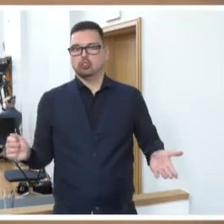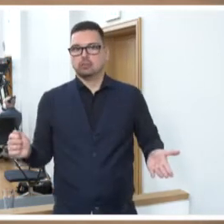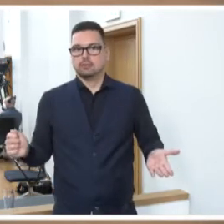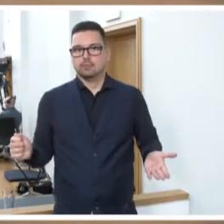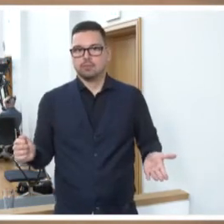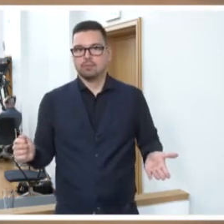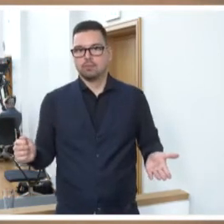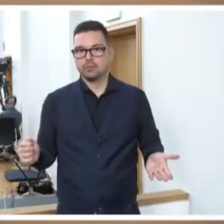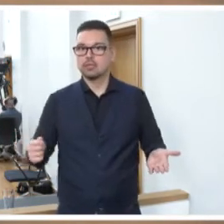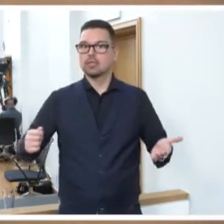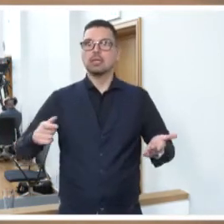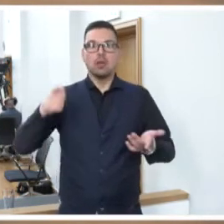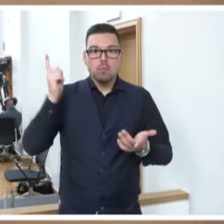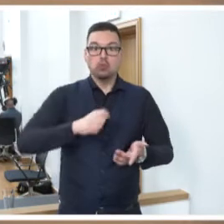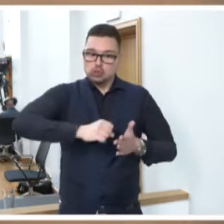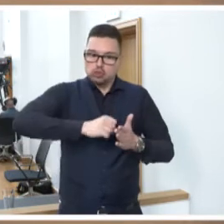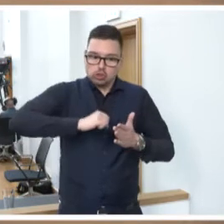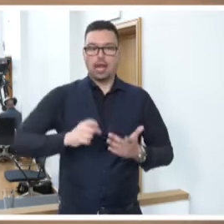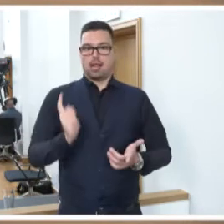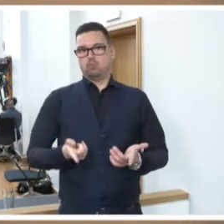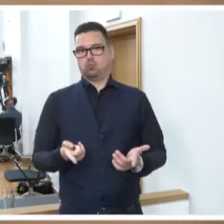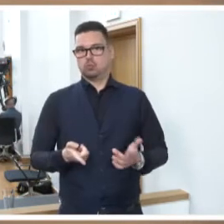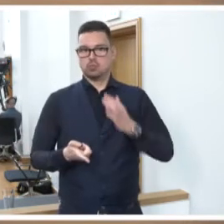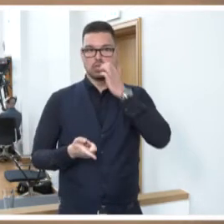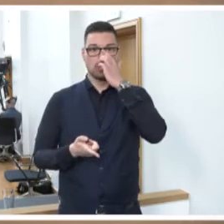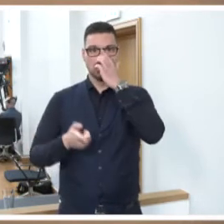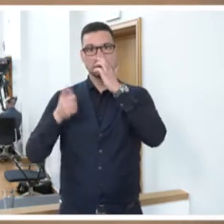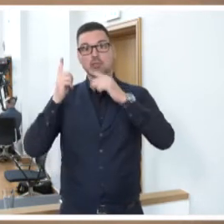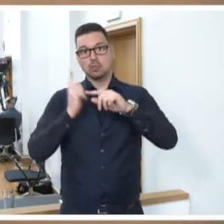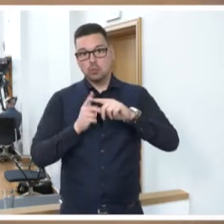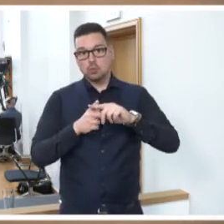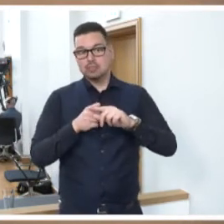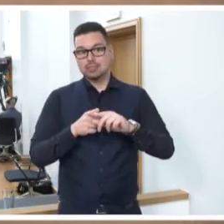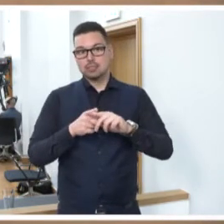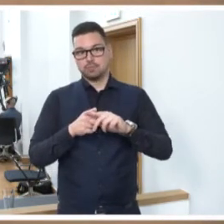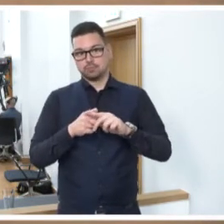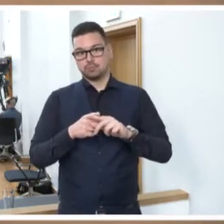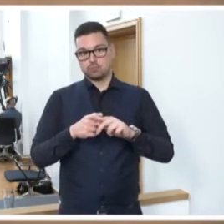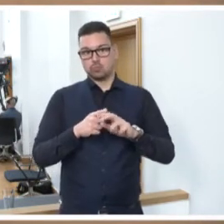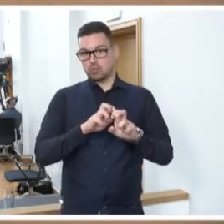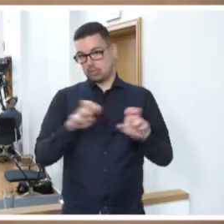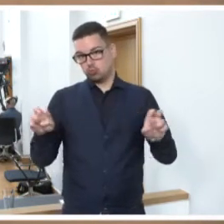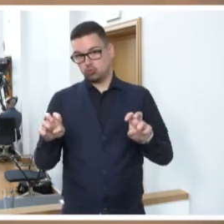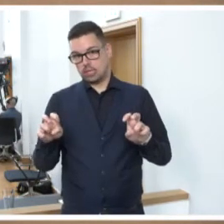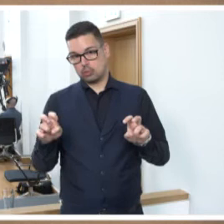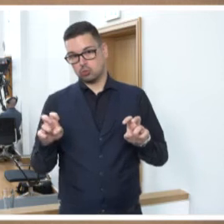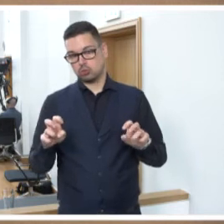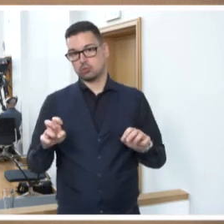sondern auch da müssen wir dann schneller werden. Und wir müssen auch im Ausmaß der Ausstattung einer solchen Professur,